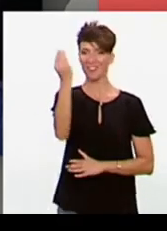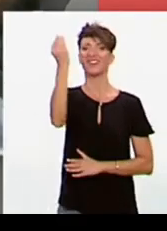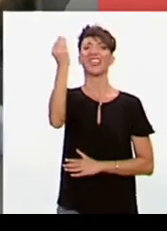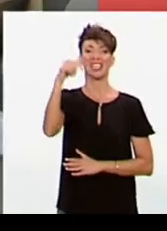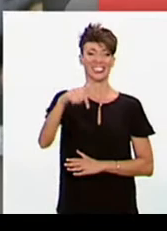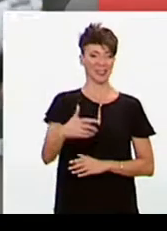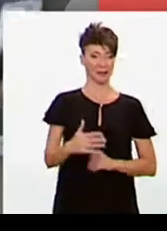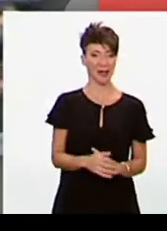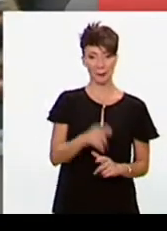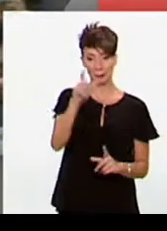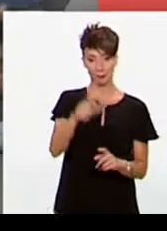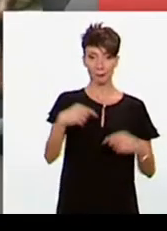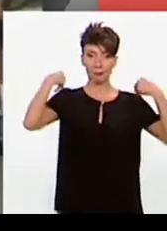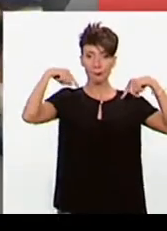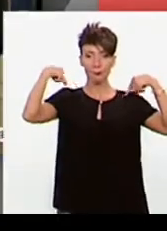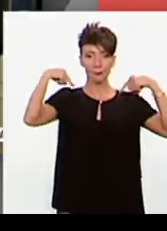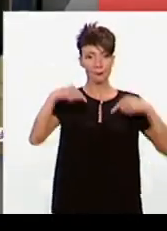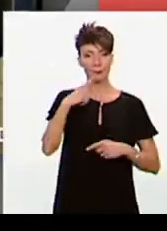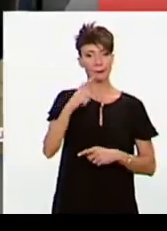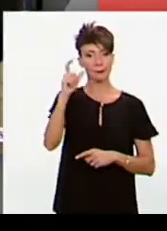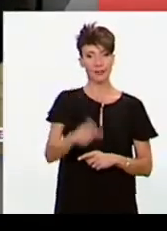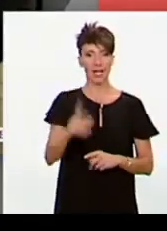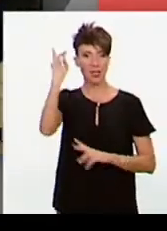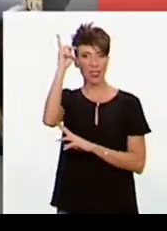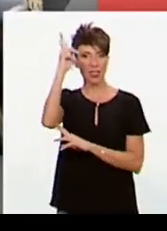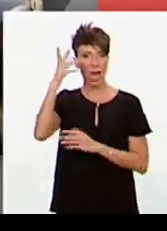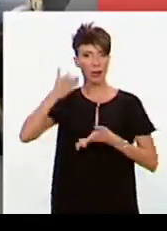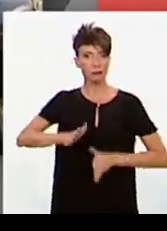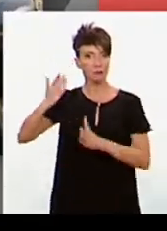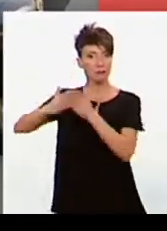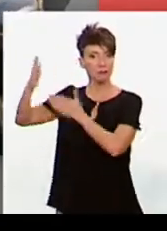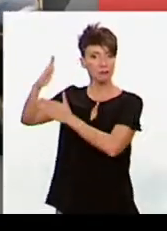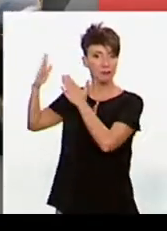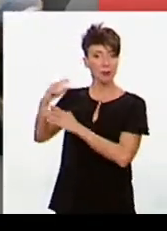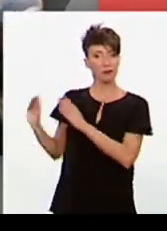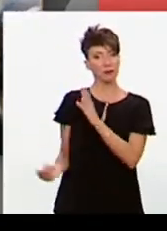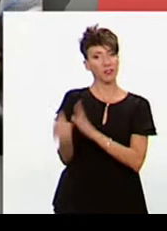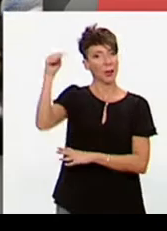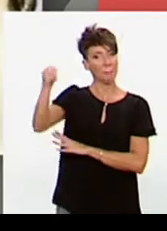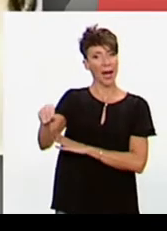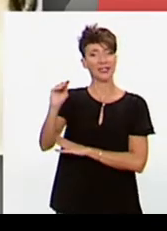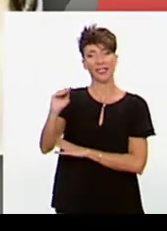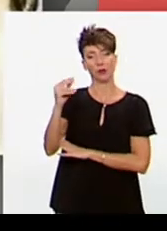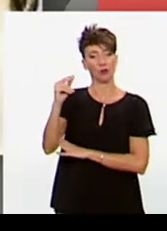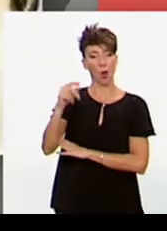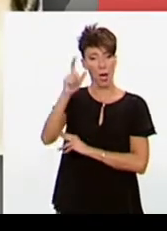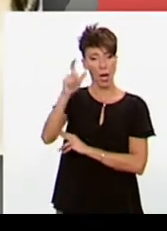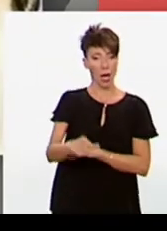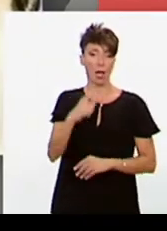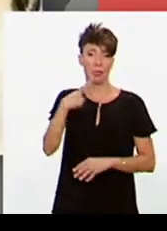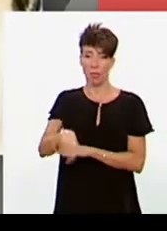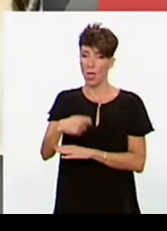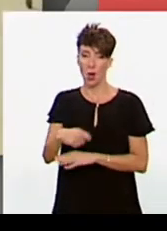Η Σάρις Δέιβιτζ είναι η πρώτη θα γεννήσει απόγονος Ινδιάνων που εκλέγεται στη Βουλή των Αντιπροσώπων. Η ακτιβίστρια και